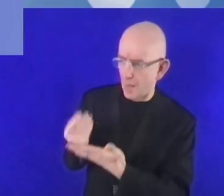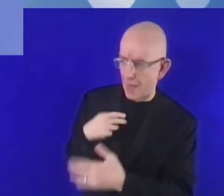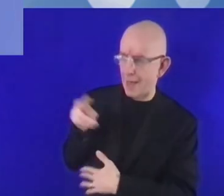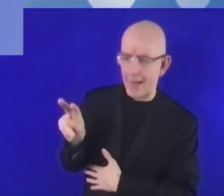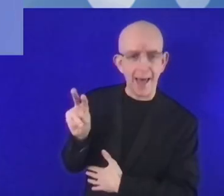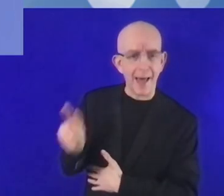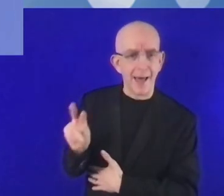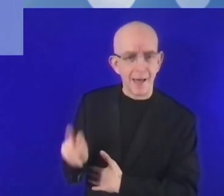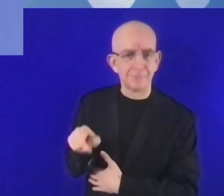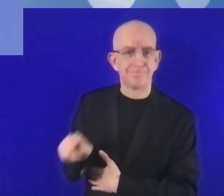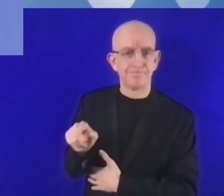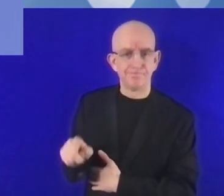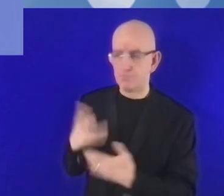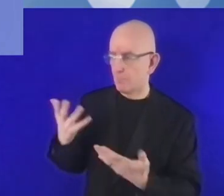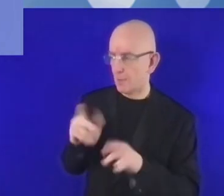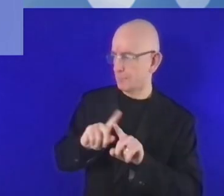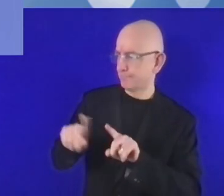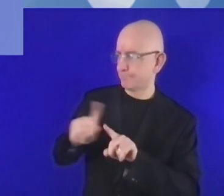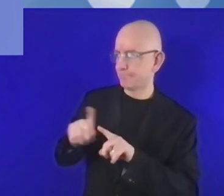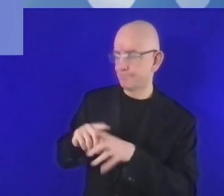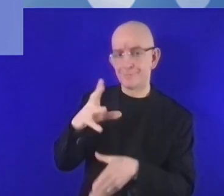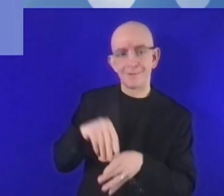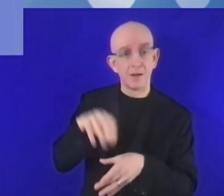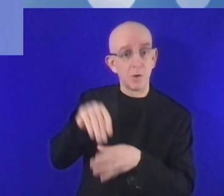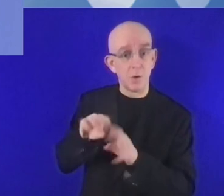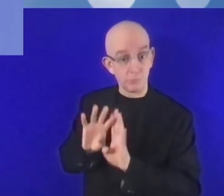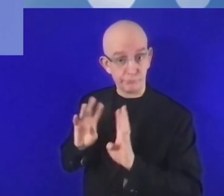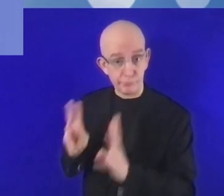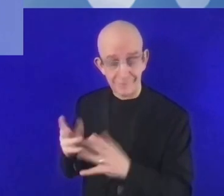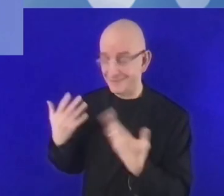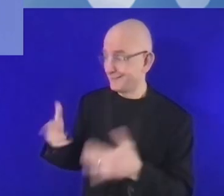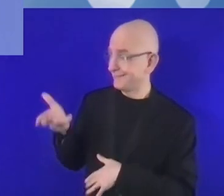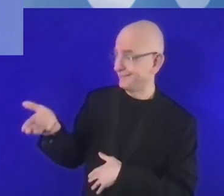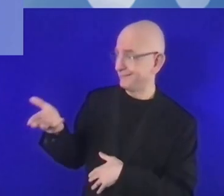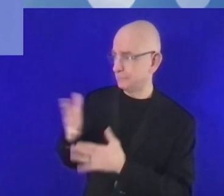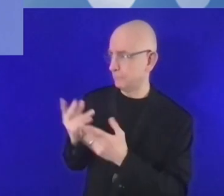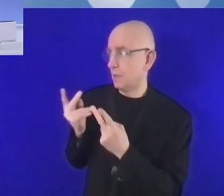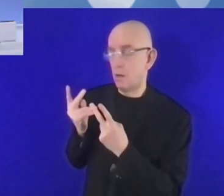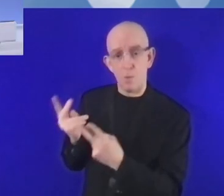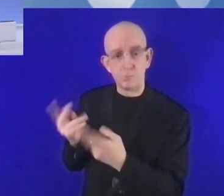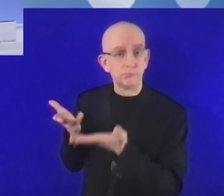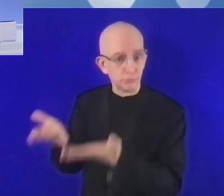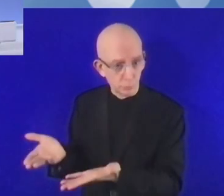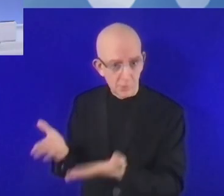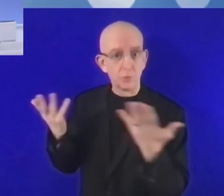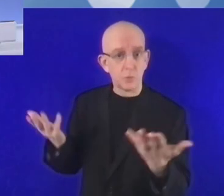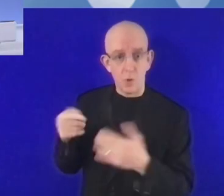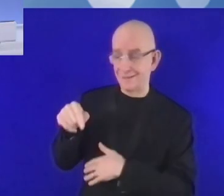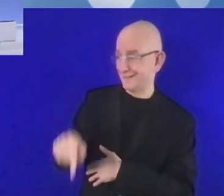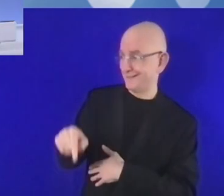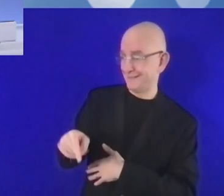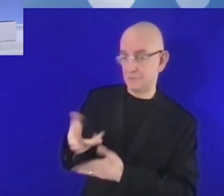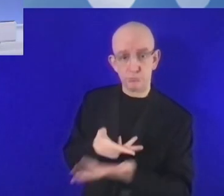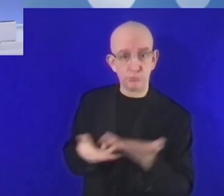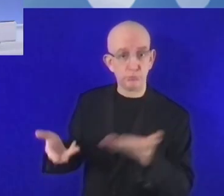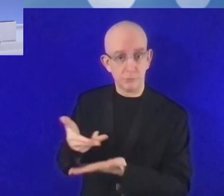الانخراض المتعدد للأطراف والاهتمامات منتدى منتدى 2022